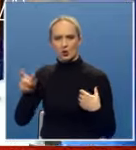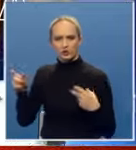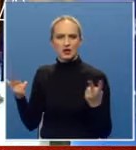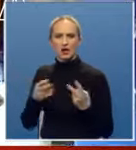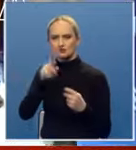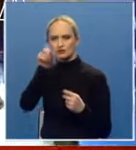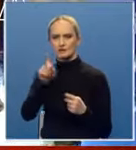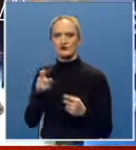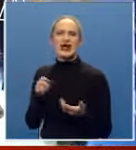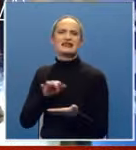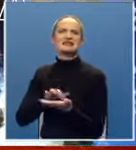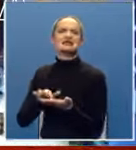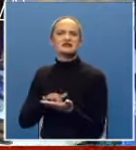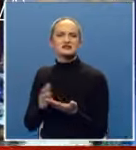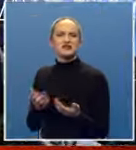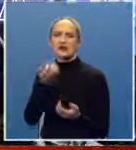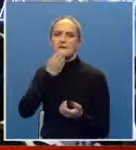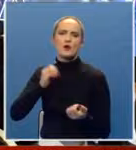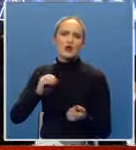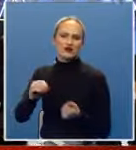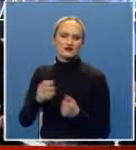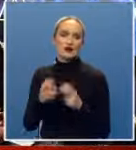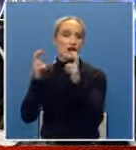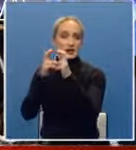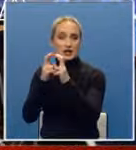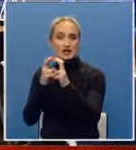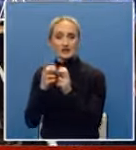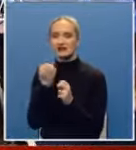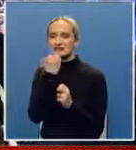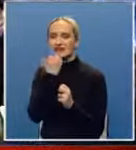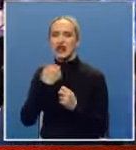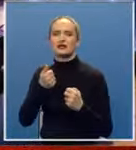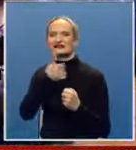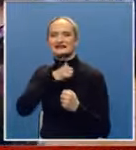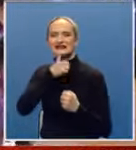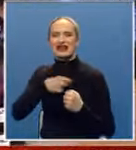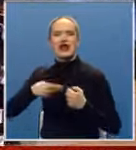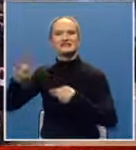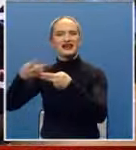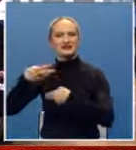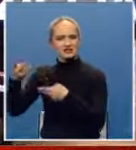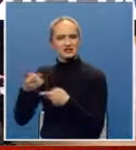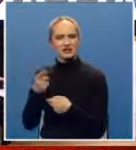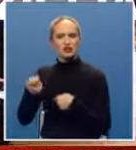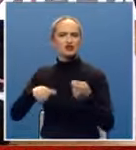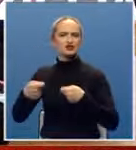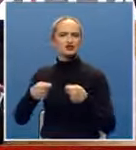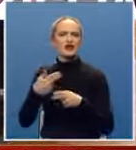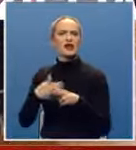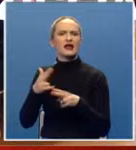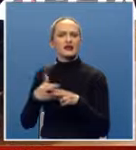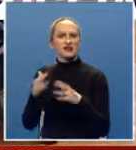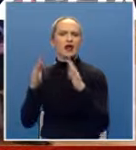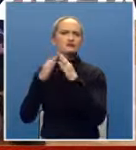su pitanje digitalizacije, poljoprivrede, energetike, zelene tranzicije. Tu su i pitanje tržišta nekretnina i kretanje